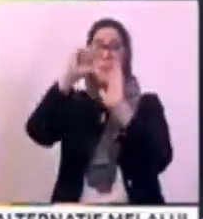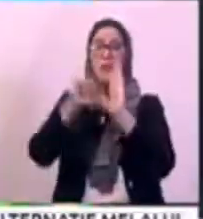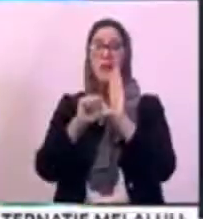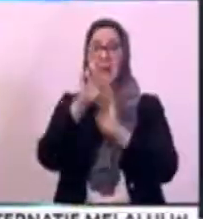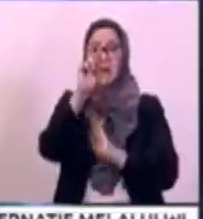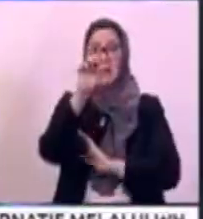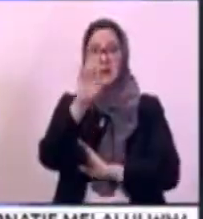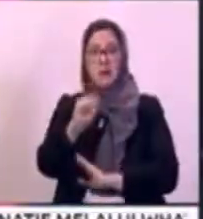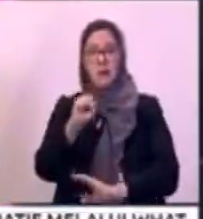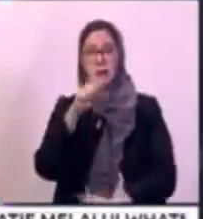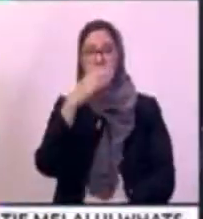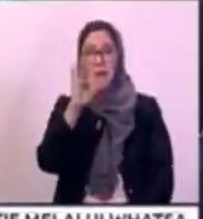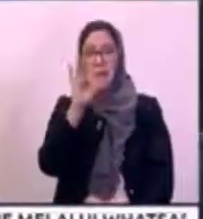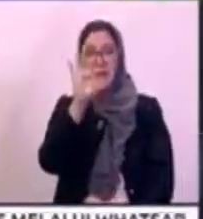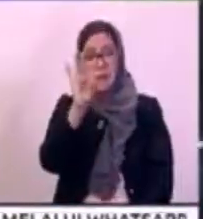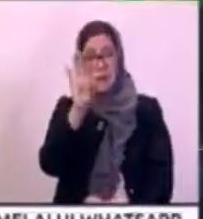menonton!